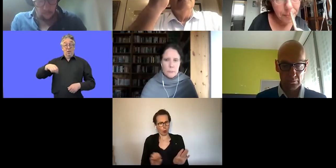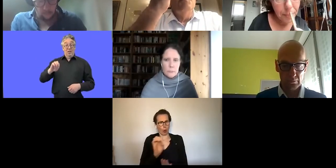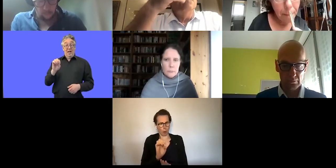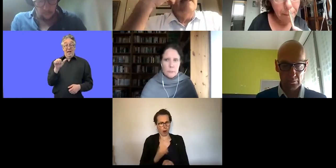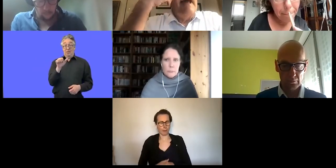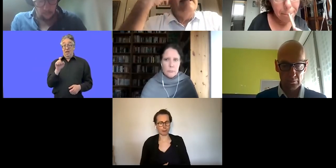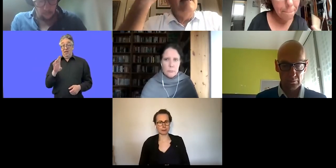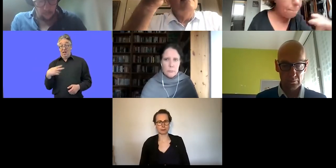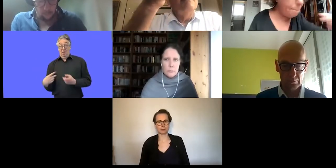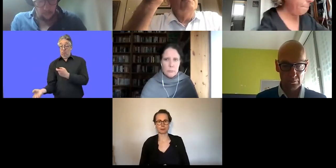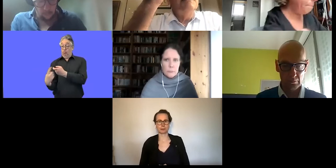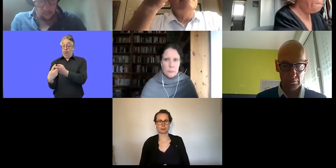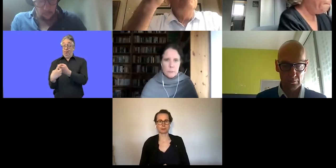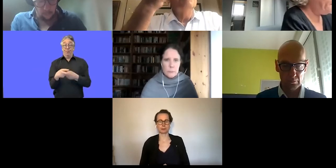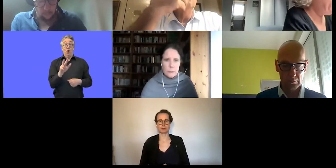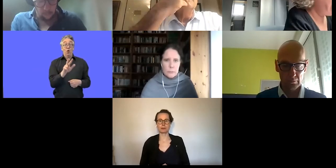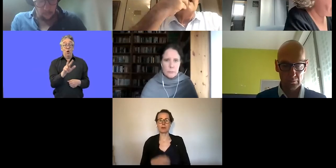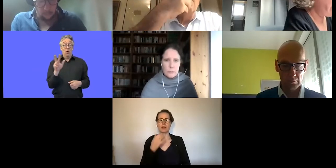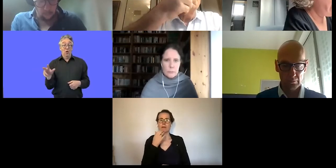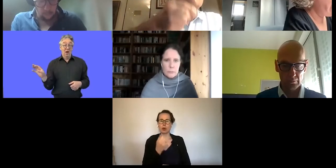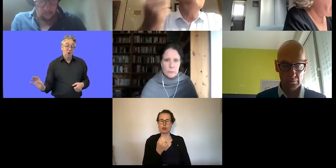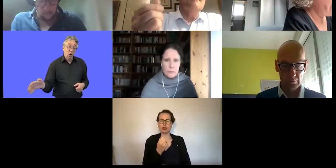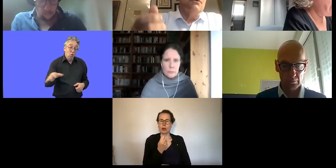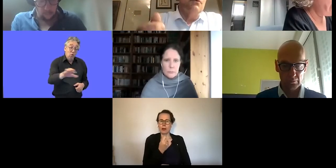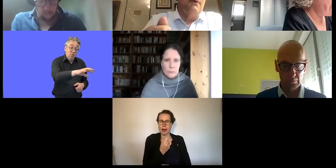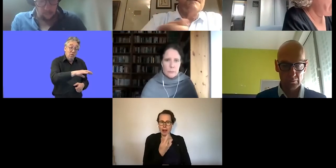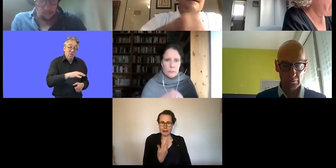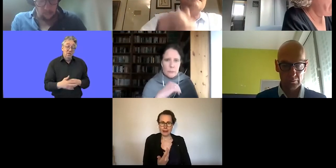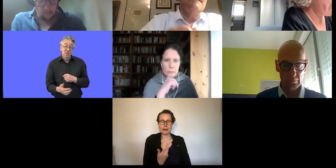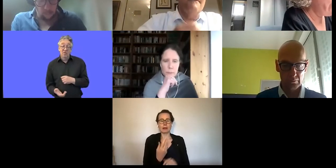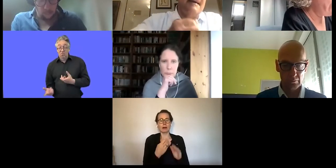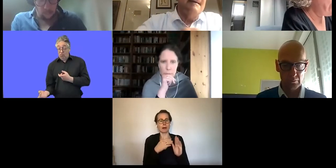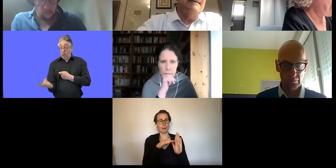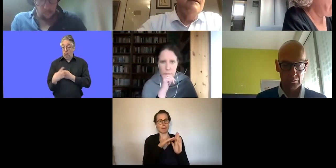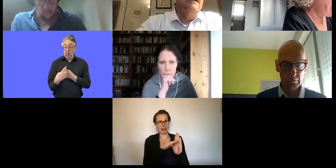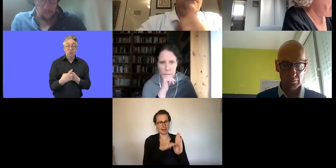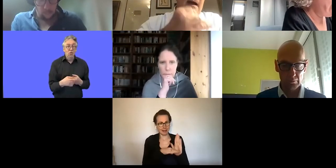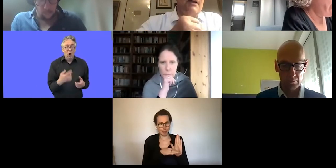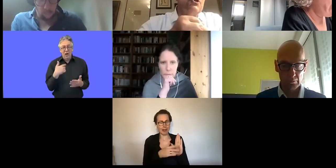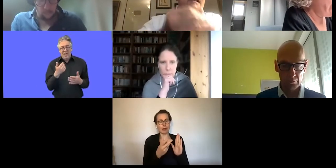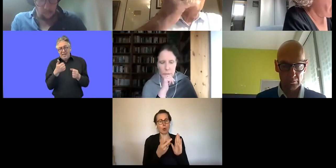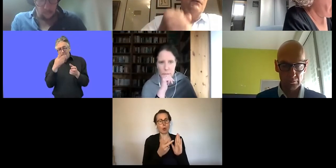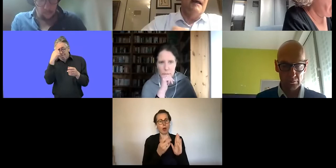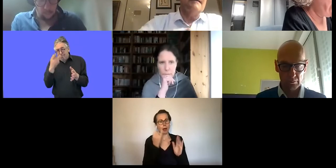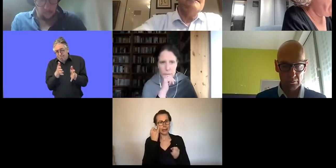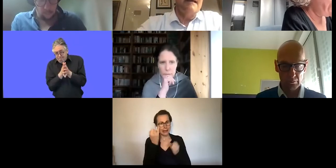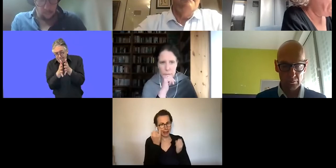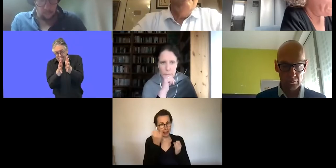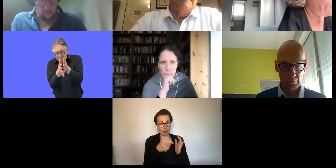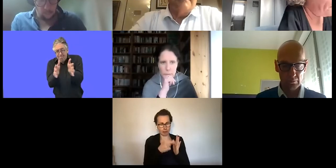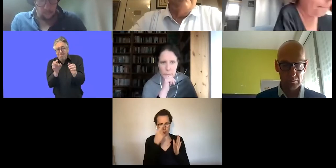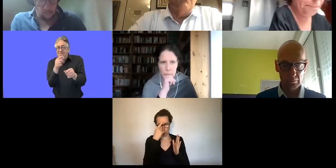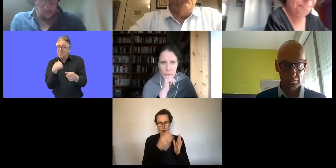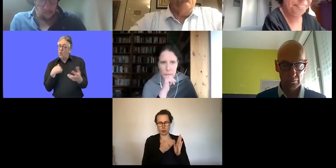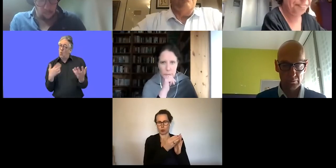ich möchte einige Prinzipien, wo ich glaube, dass sie in die Zukunftsweisenden voranstellen und dann zeigen,